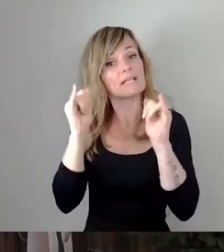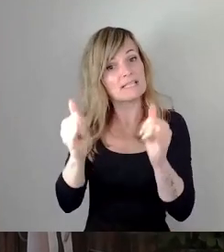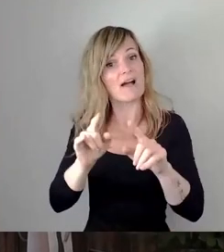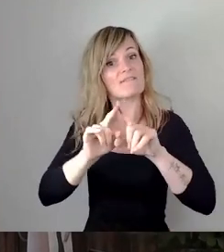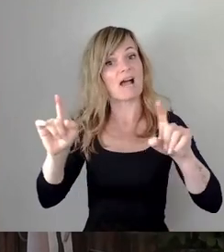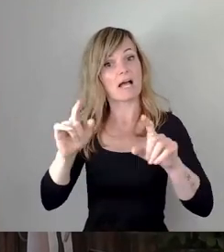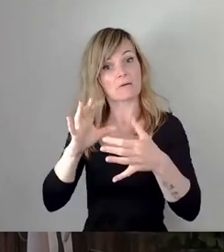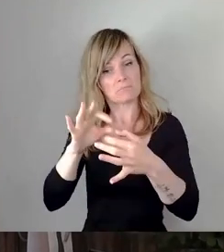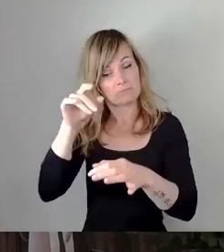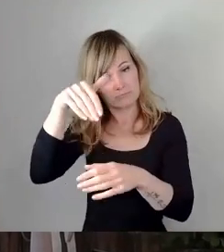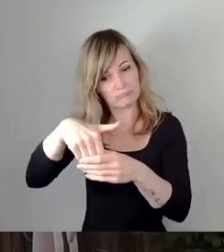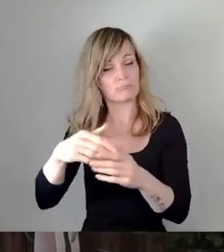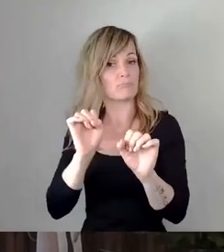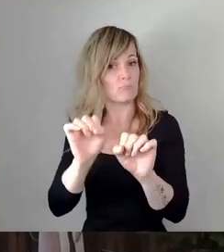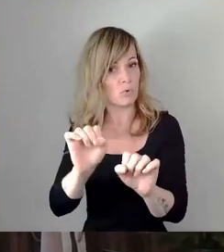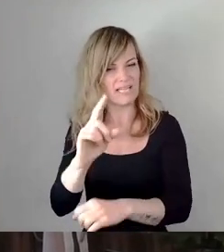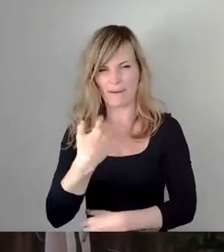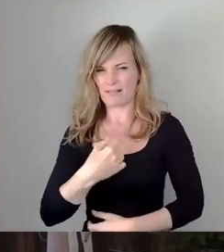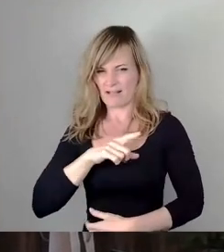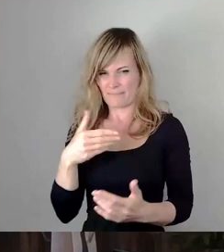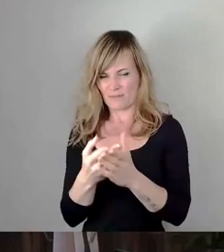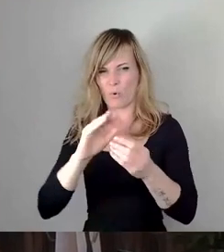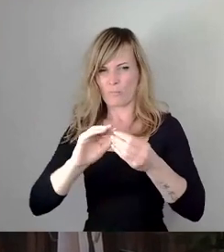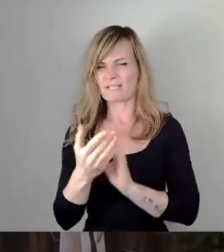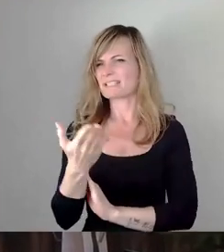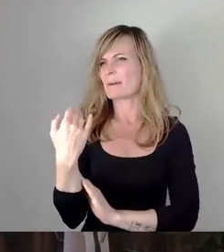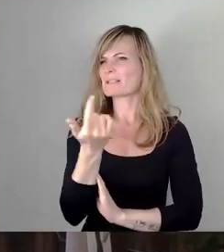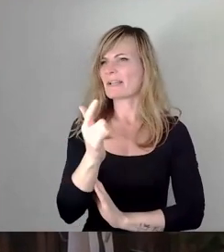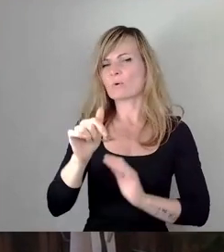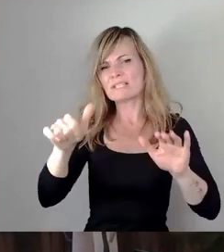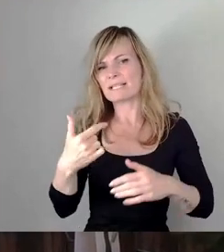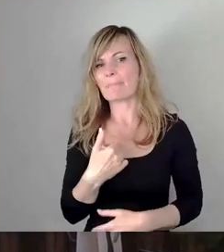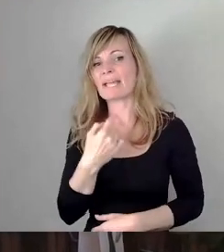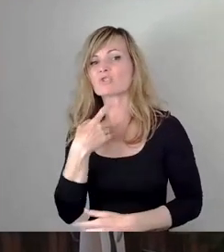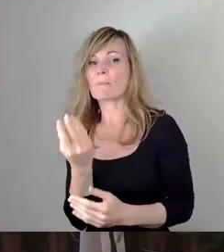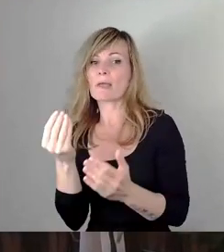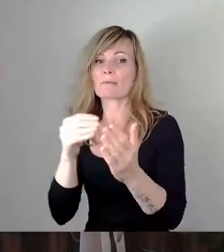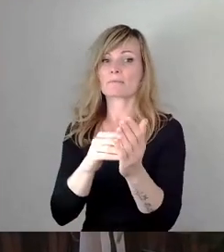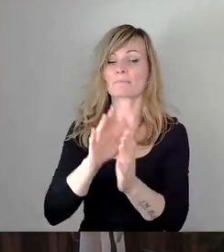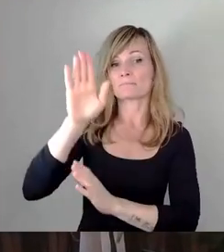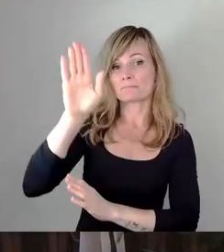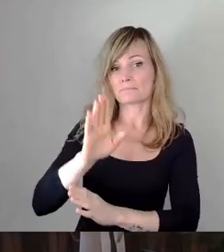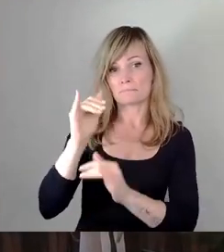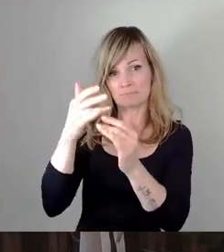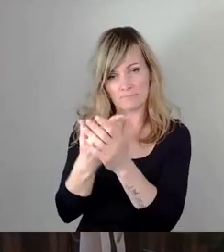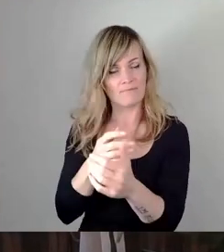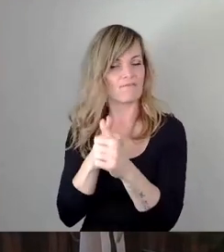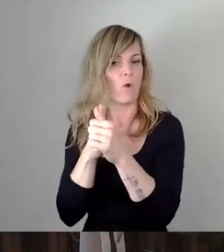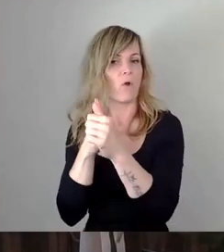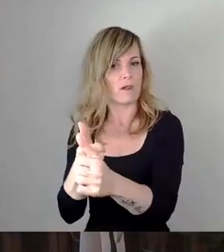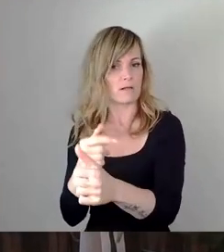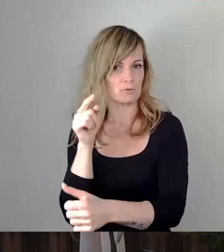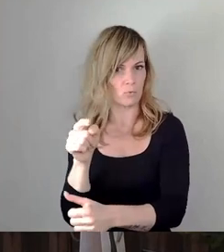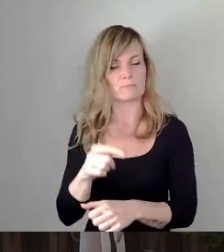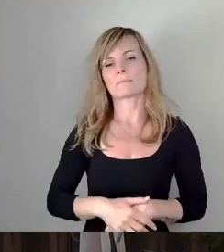aber ich mich an diesen Kompromiss, den wir 2016 mit meiner Stimme beschlossen haben, an den halte ich mich. Und ich halte es